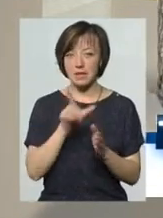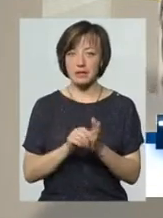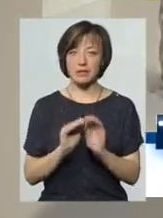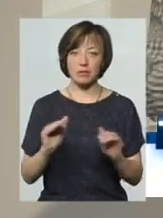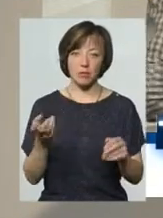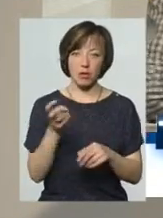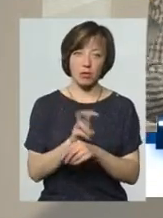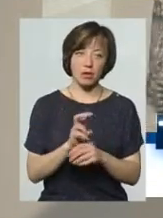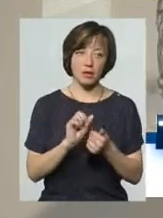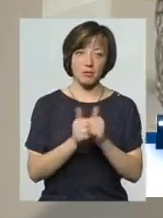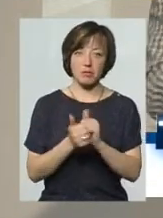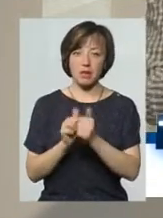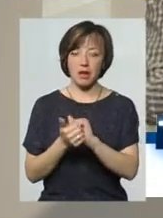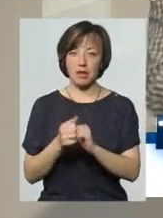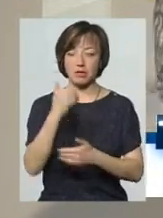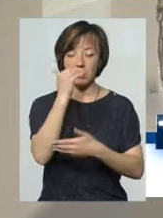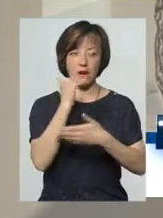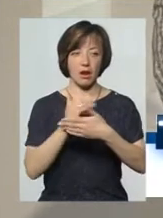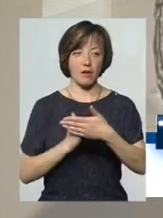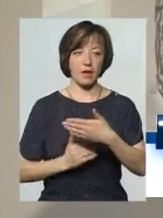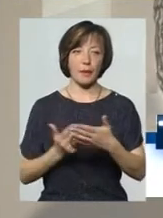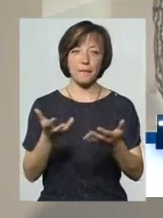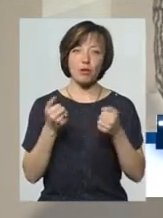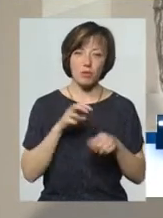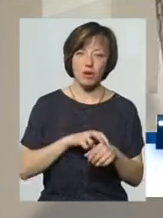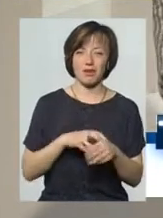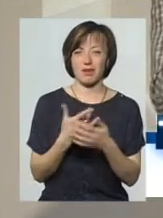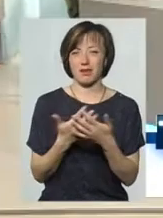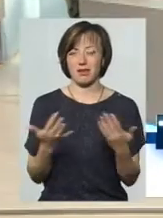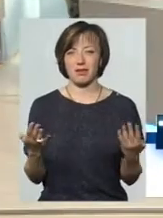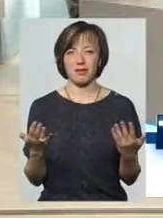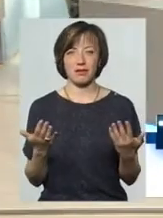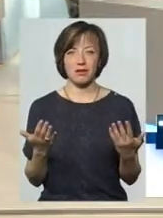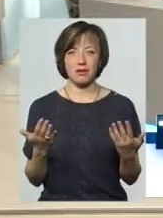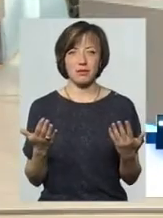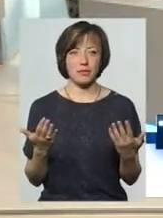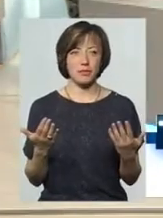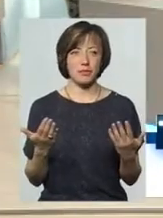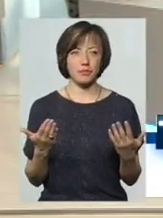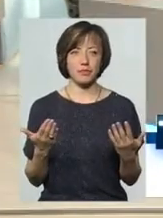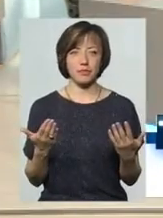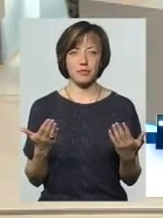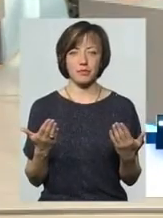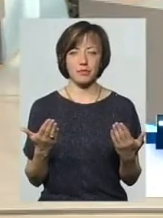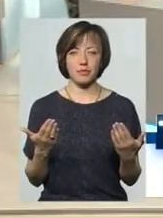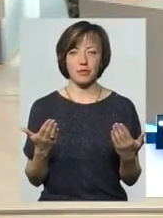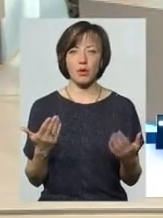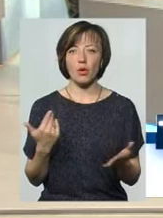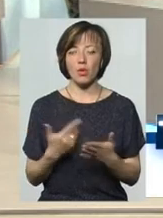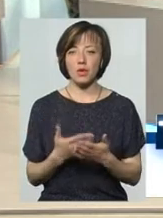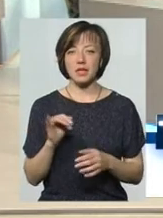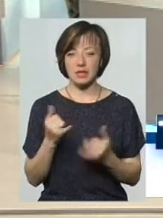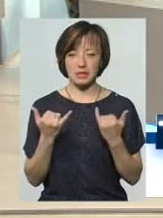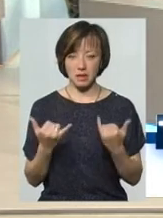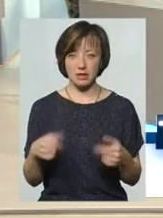по-перше, мінялися графіки прийому лікарів цих терапевтів, дитячих, так, педіатрів. І